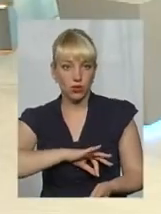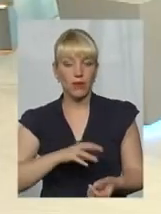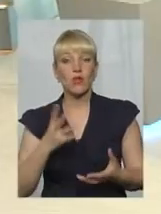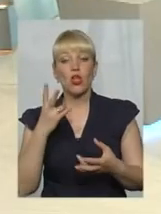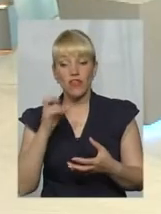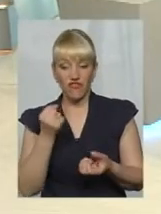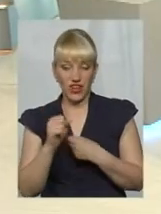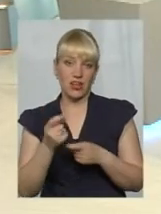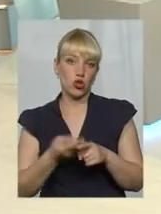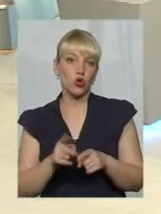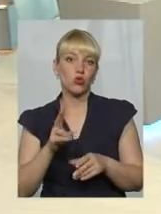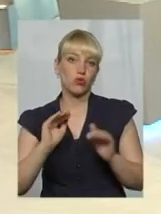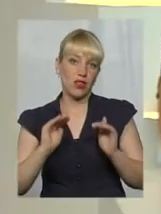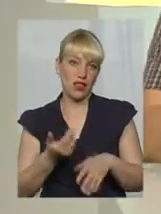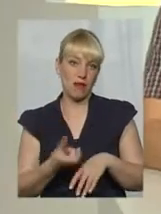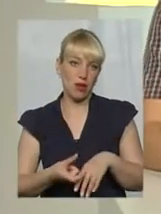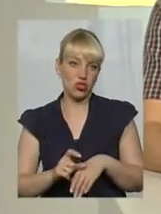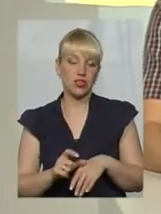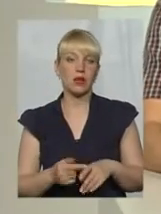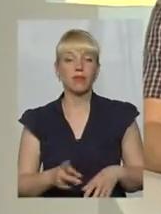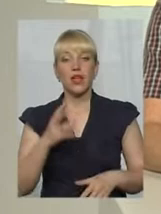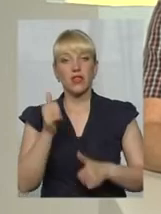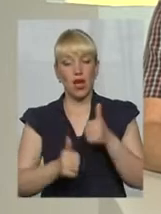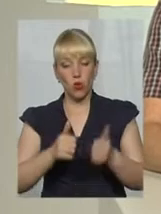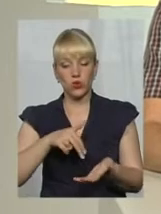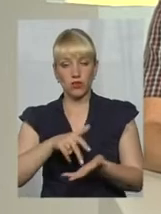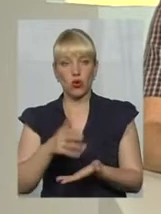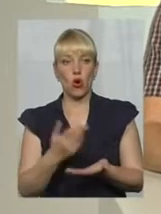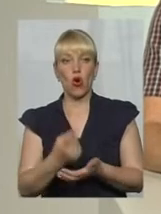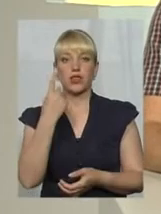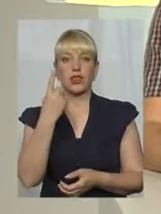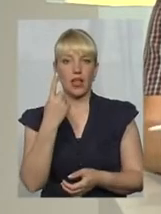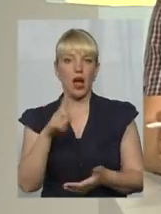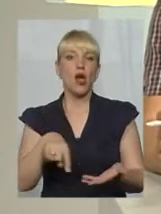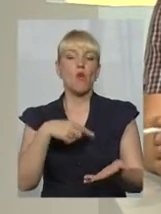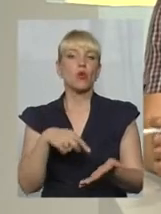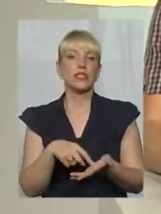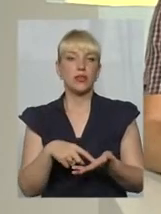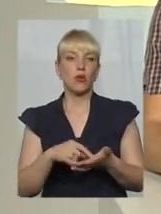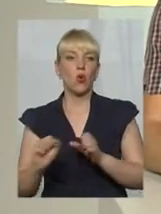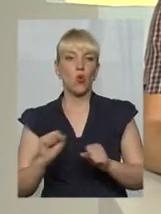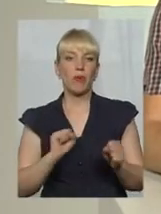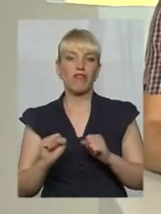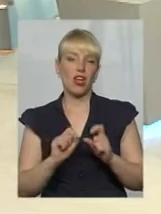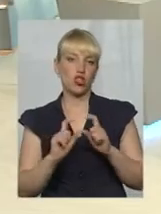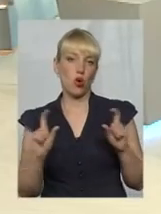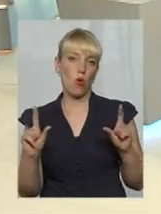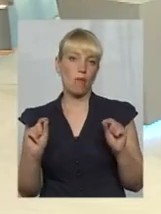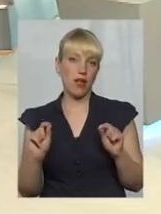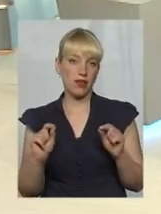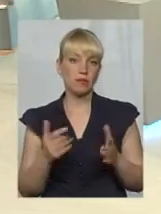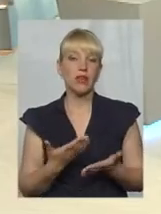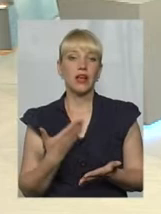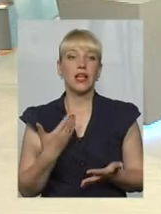Він не може бути збитковий. На конкурс виходить одна муніципальна управляюча, так, муніципальна компанія.